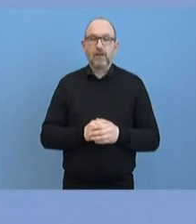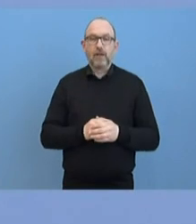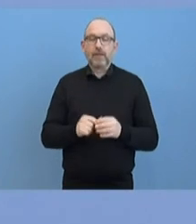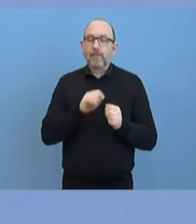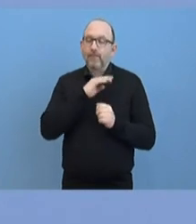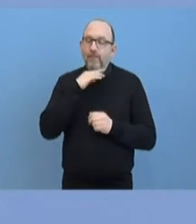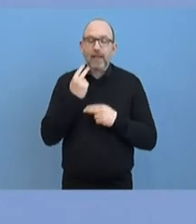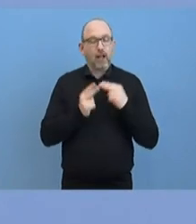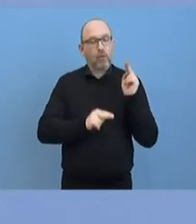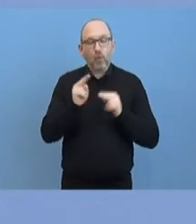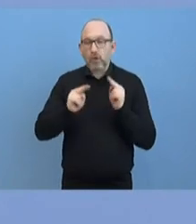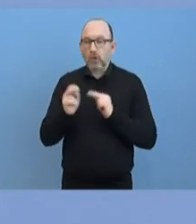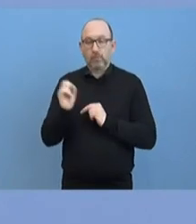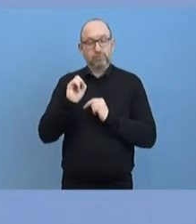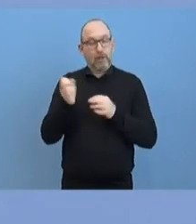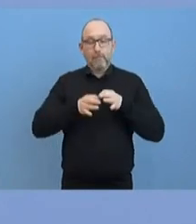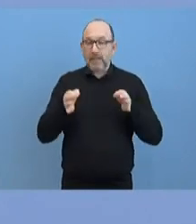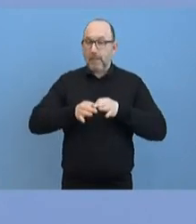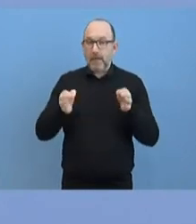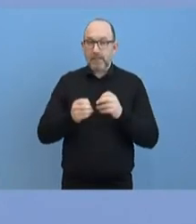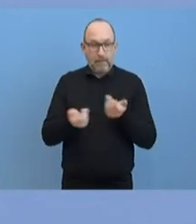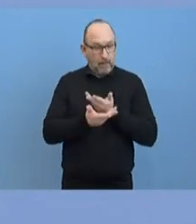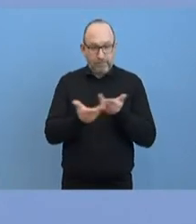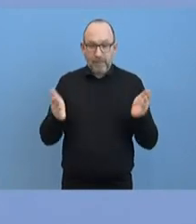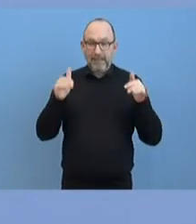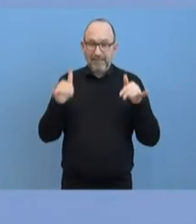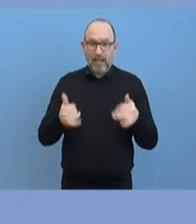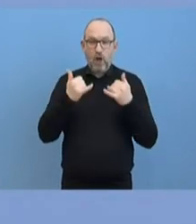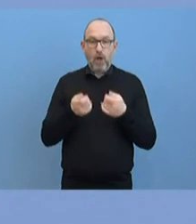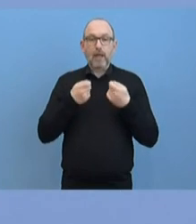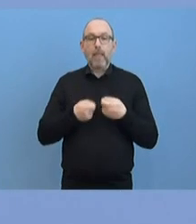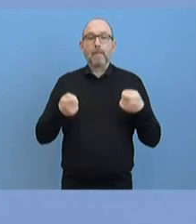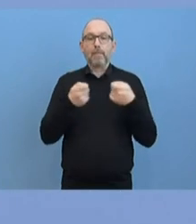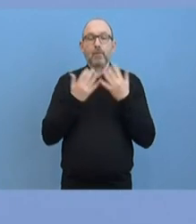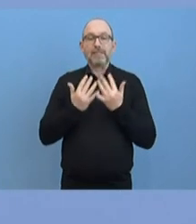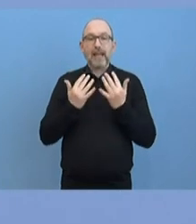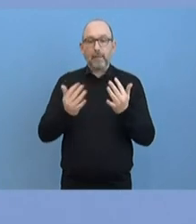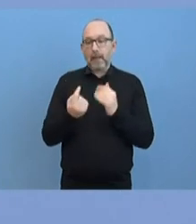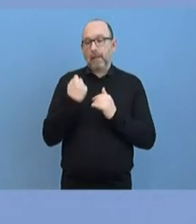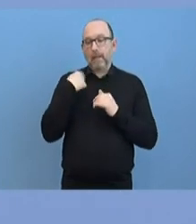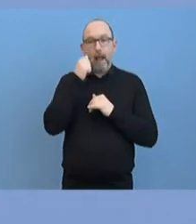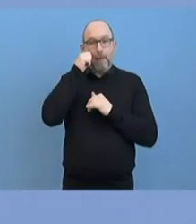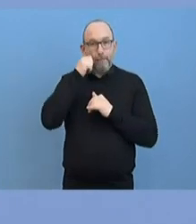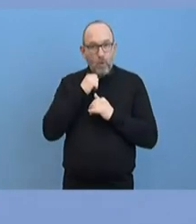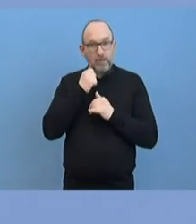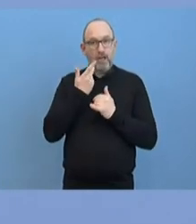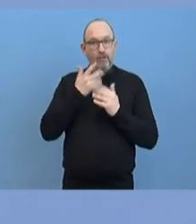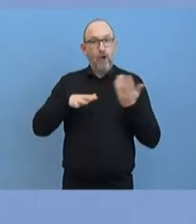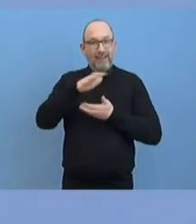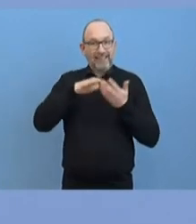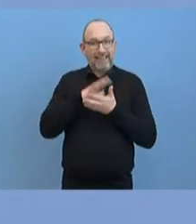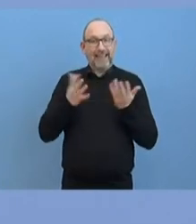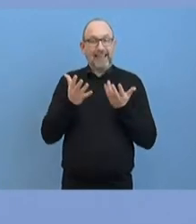verschiedenen und gewaltigen Maßnahmen vor, die das Bundeskabinett am Montag zur Bewältigung der Corona-Krise beschlossen hat.